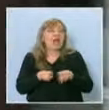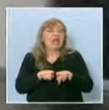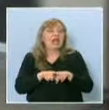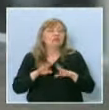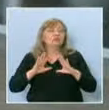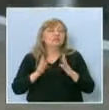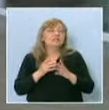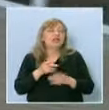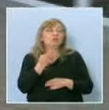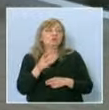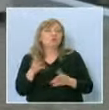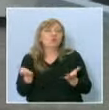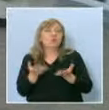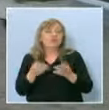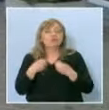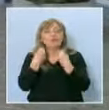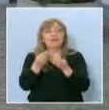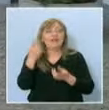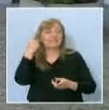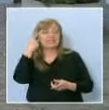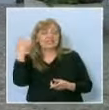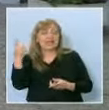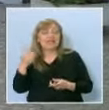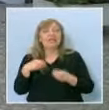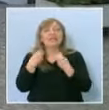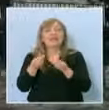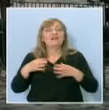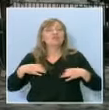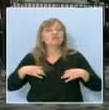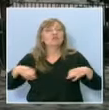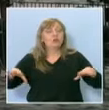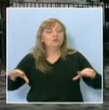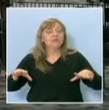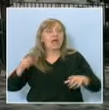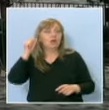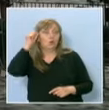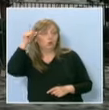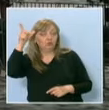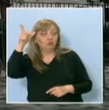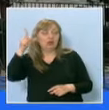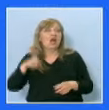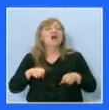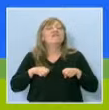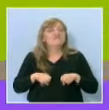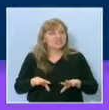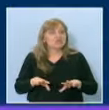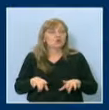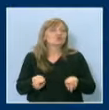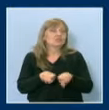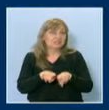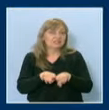всяко друго нещо, дава знание. Езика дава свобода. Езика дава култура. Възможности също.